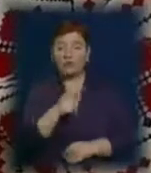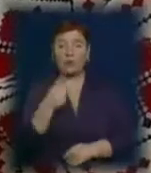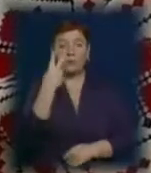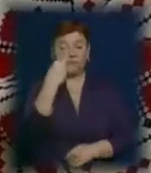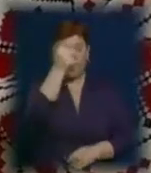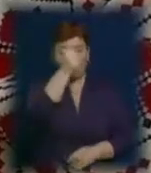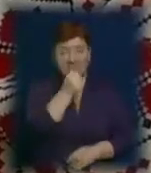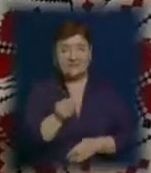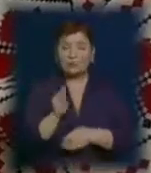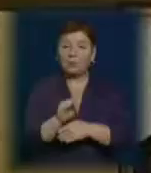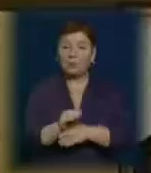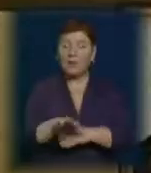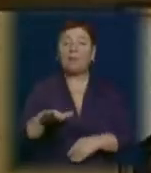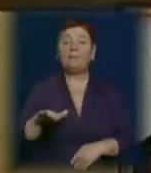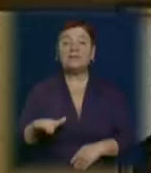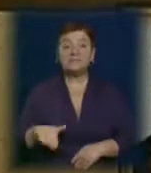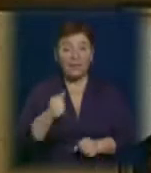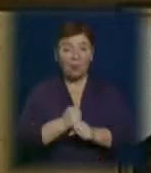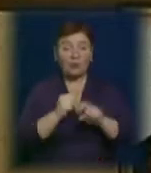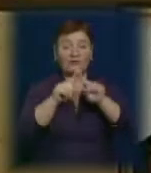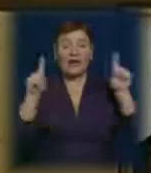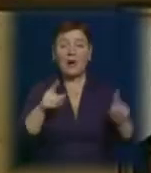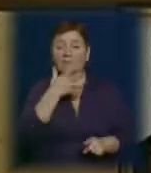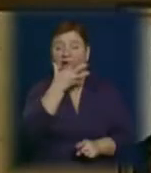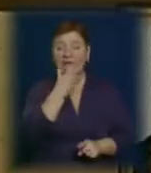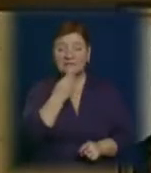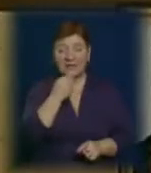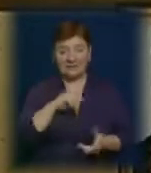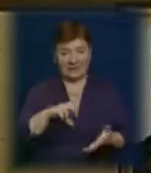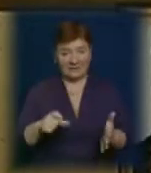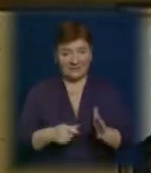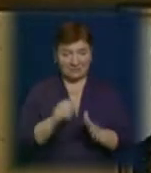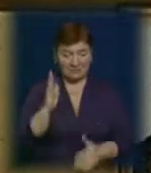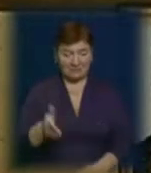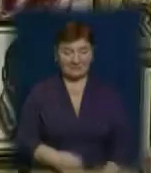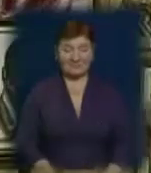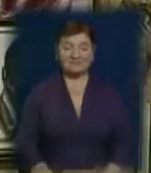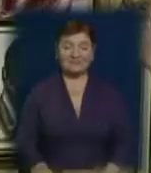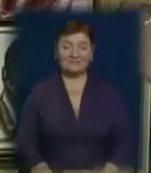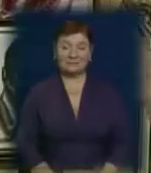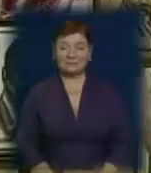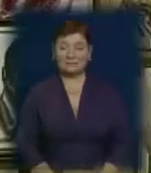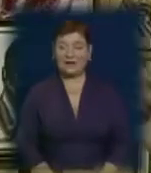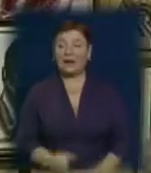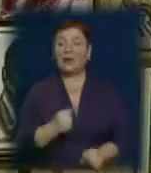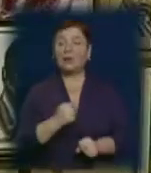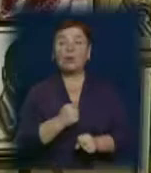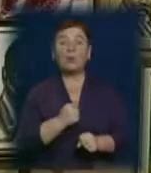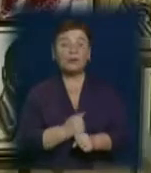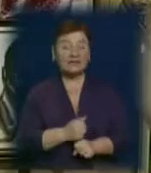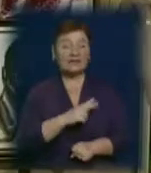місяців. Опісля твори ручної роботи прикрашатимуть навчальні класи. Роботи, які